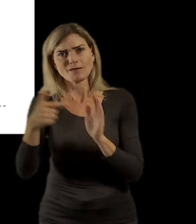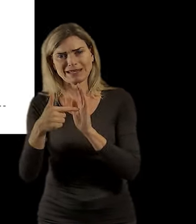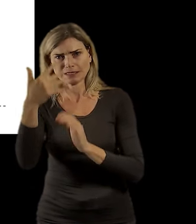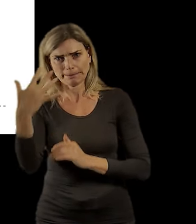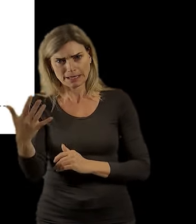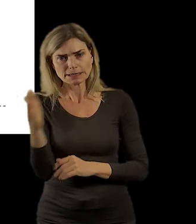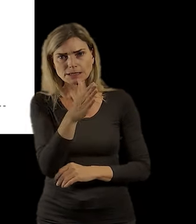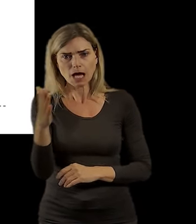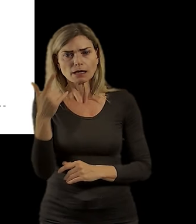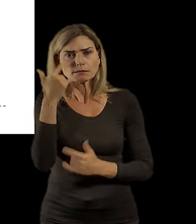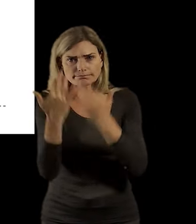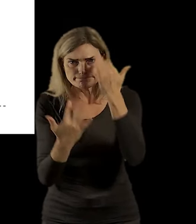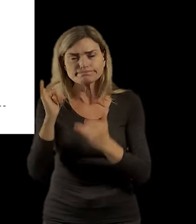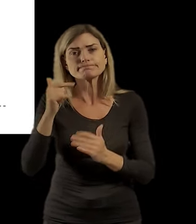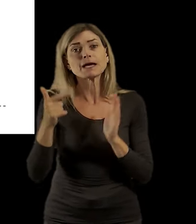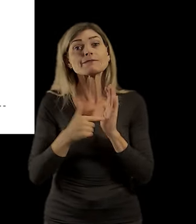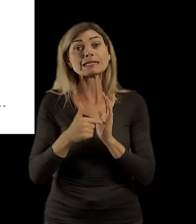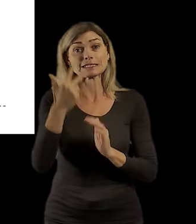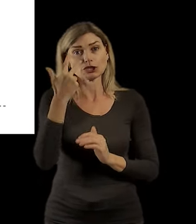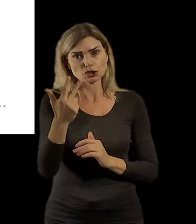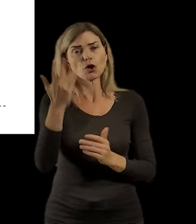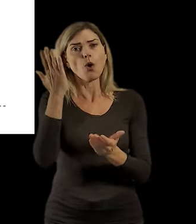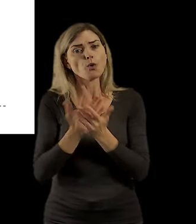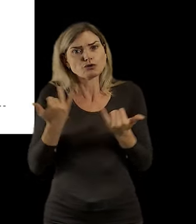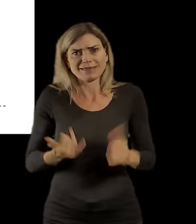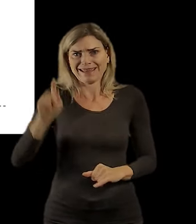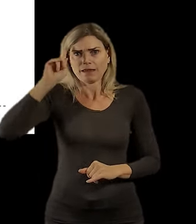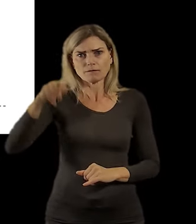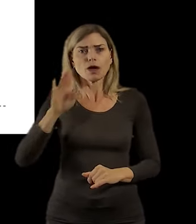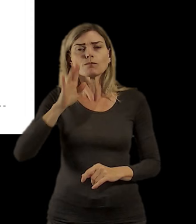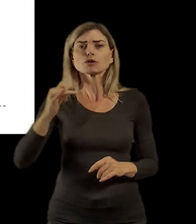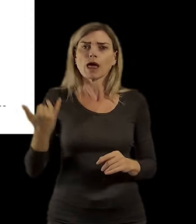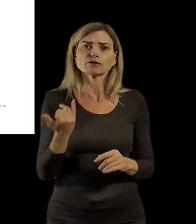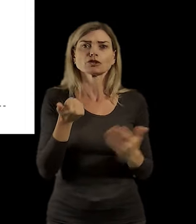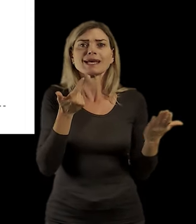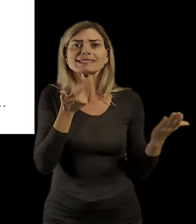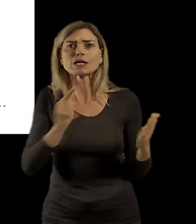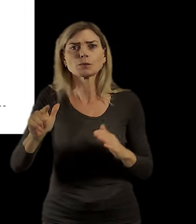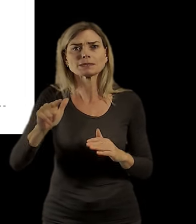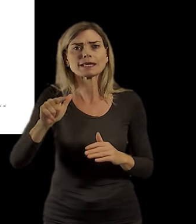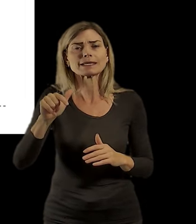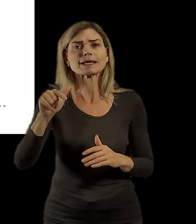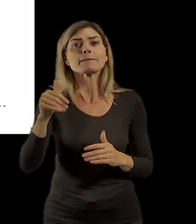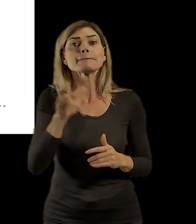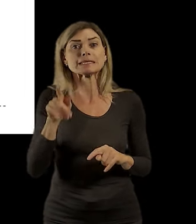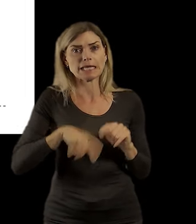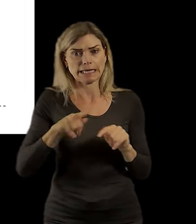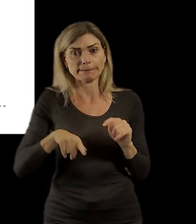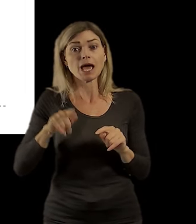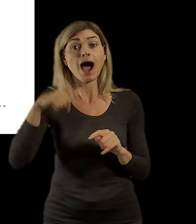můžete vědět, že v roce 2030 bude mateřský školách chybět kolem 700 míst a v roce 2050